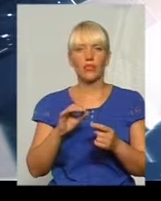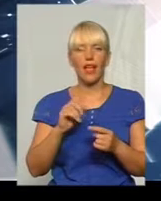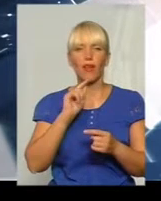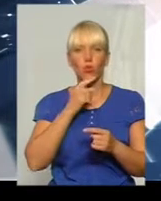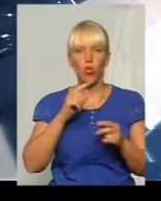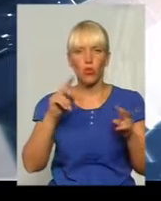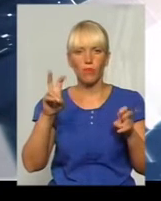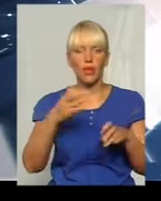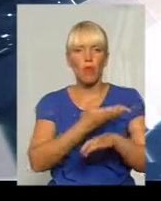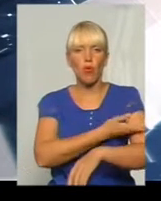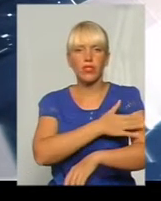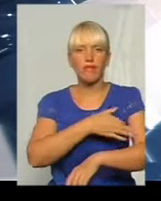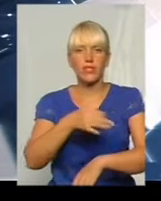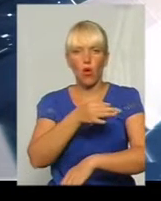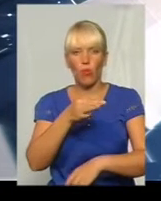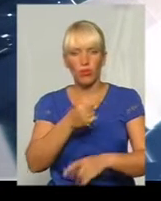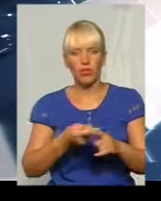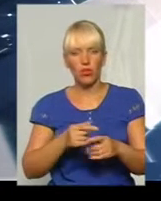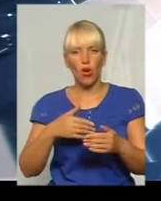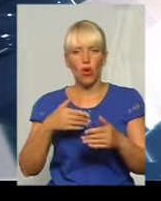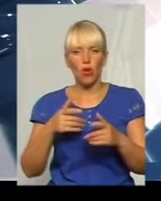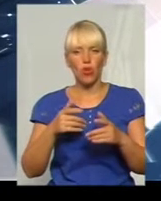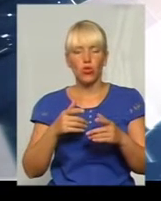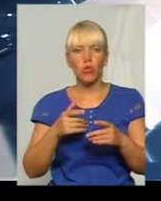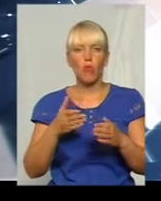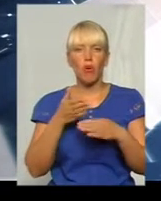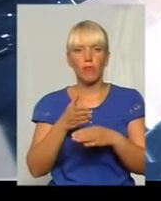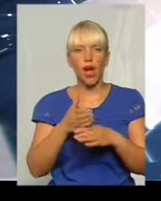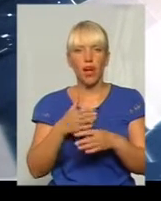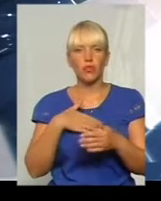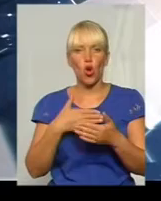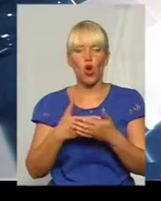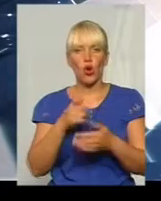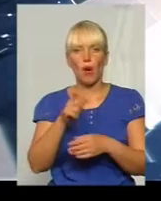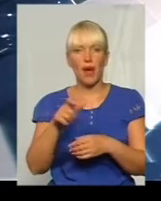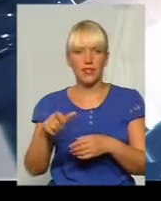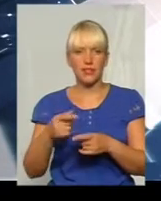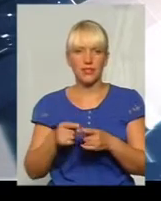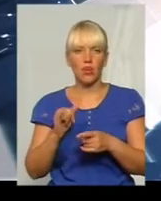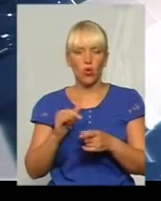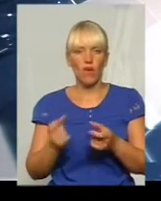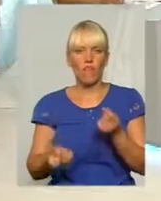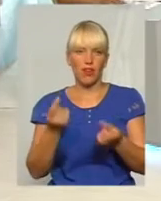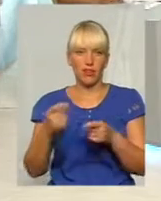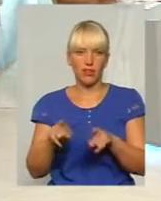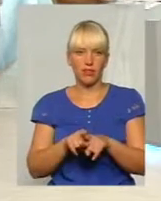зрозумів. Добре, дякую вам, дякую.